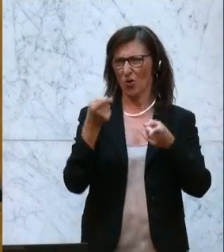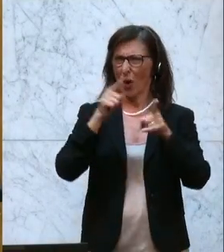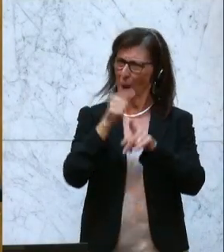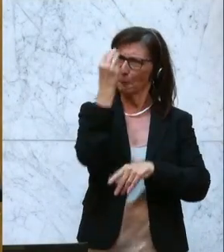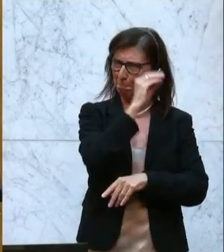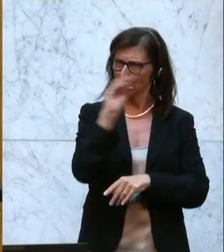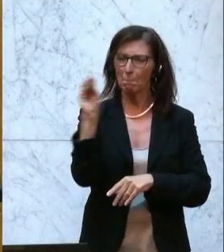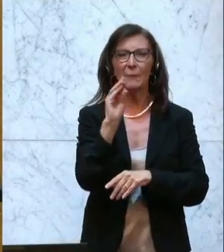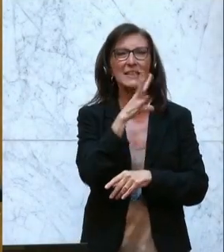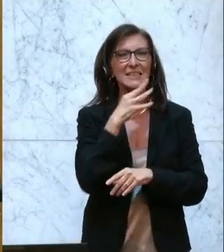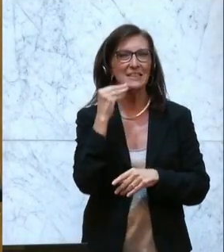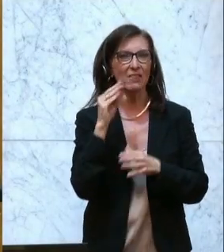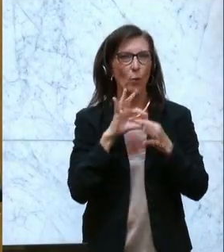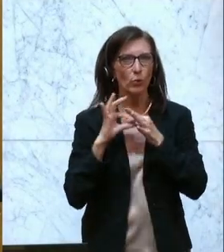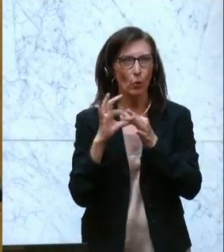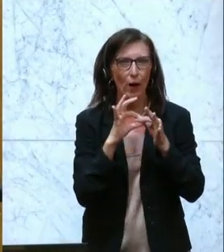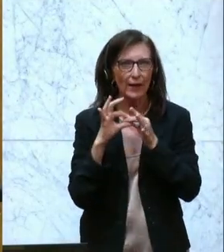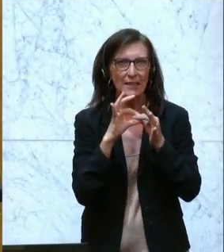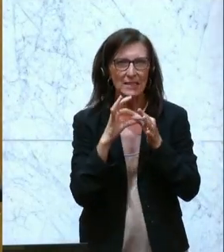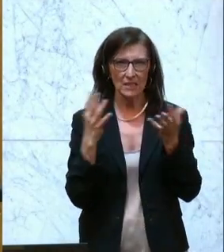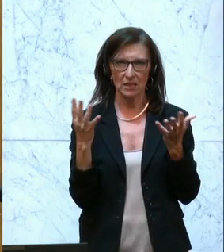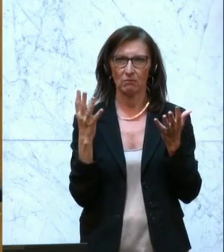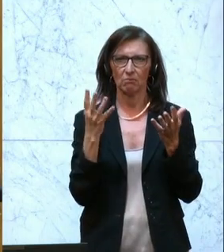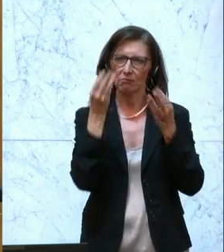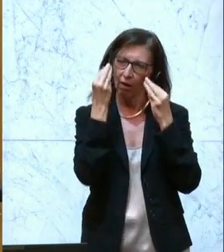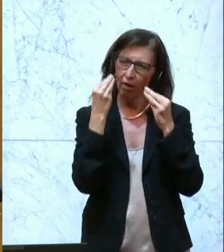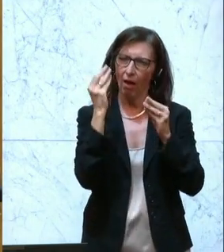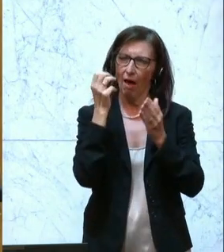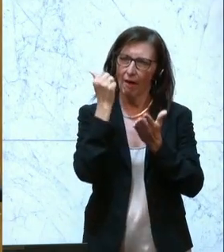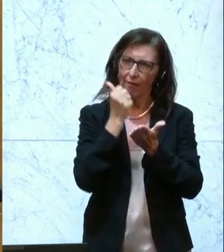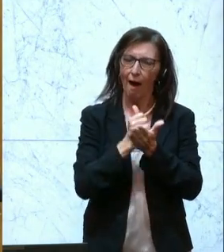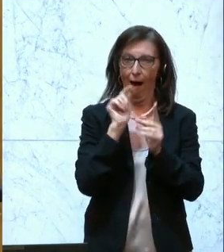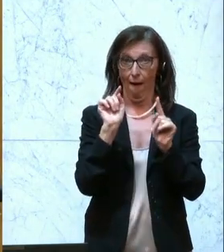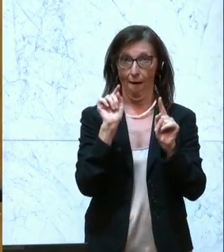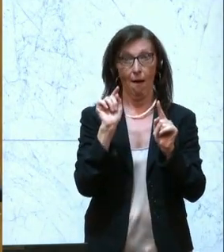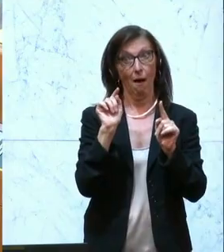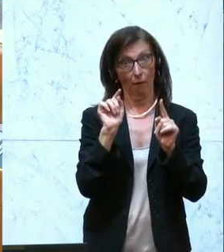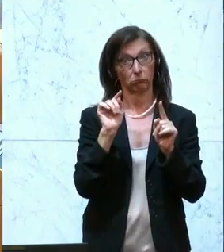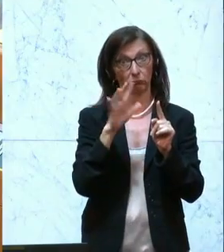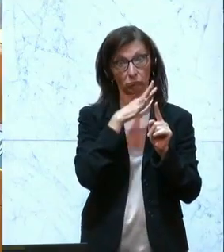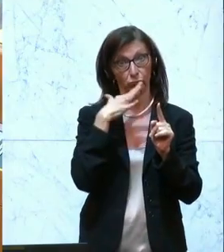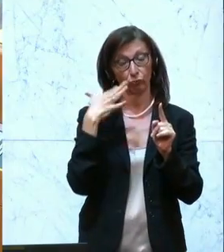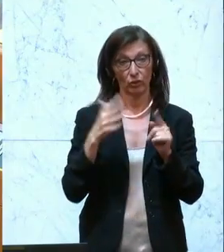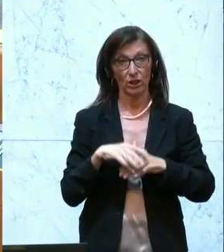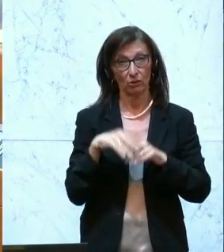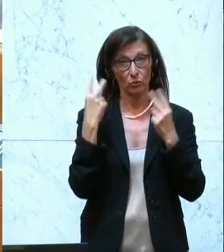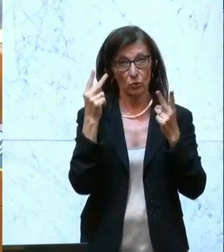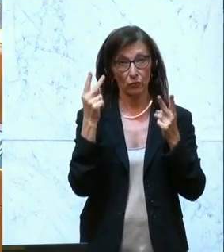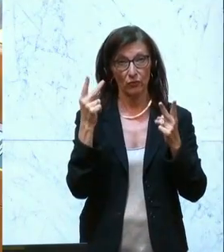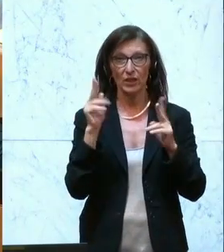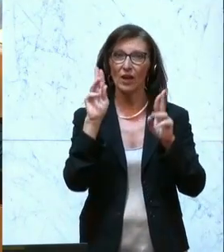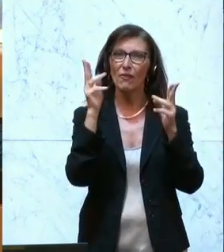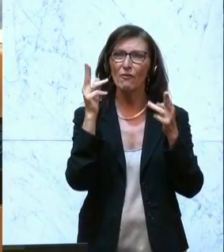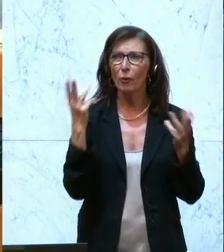der Seniorenorganisationen quer durch spielt das Ehrenamt eine sehr, sehr große Rolle. Und ist so wichtig, weil es gerade auch gegen die